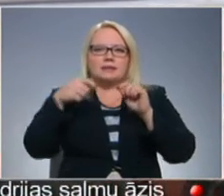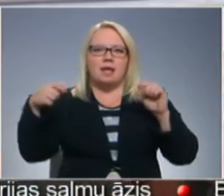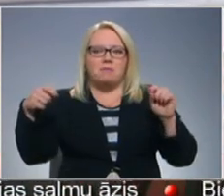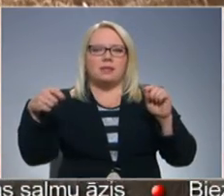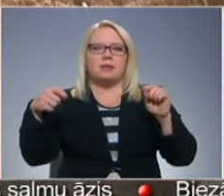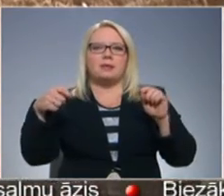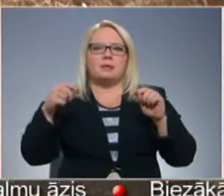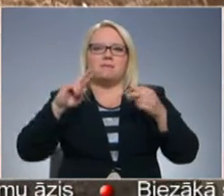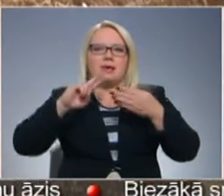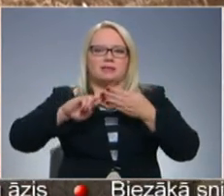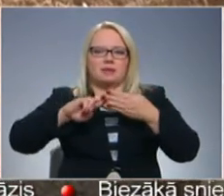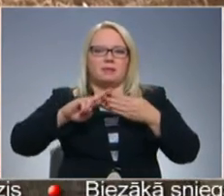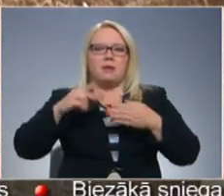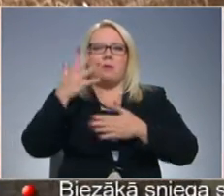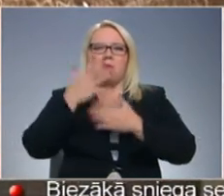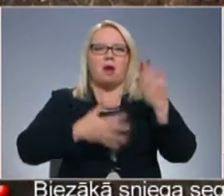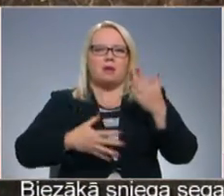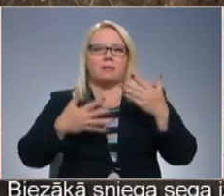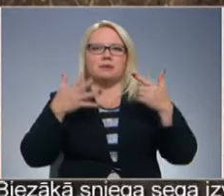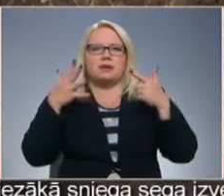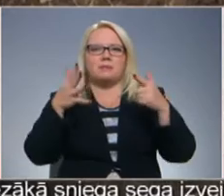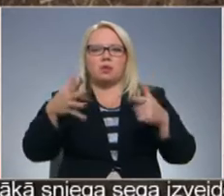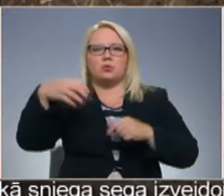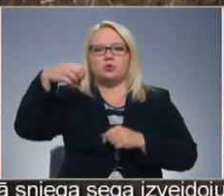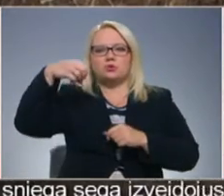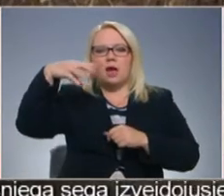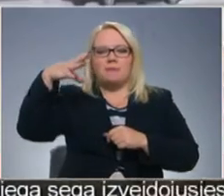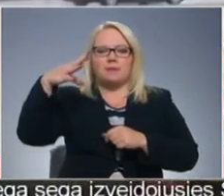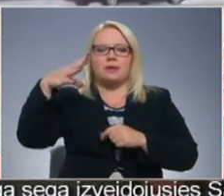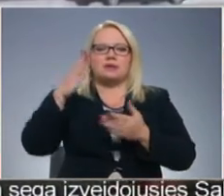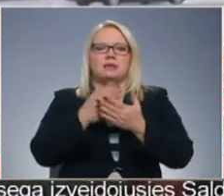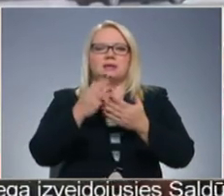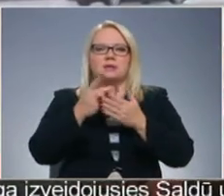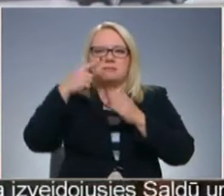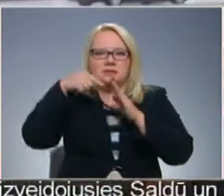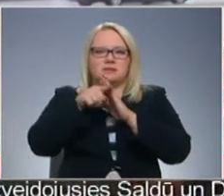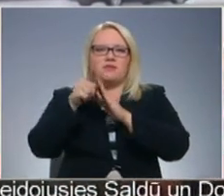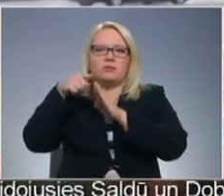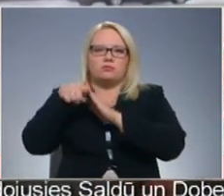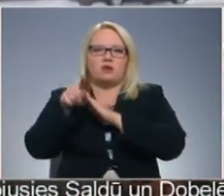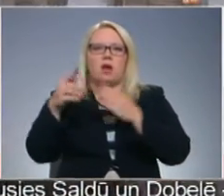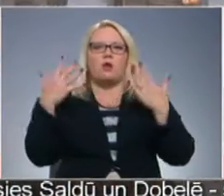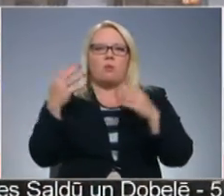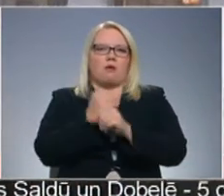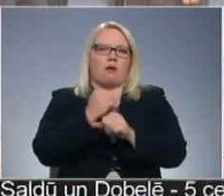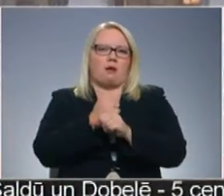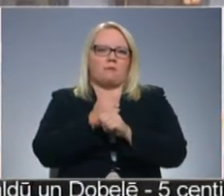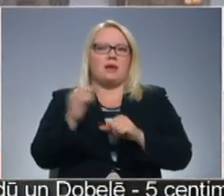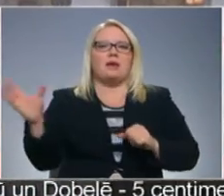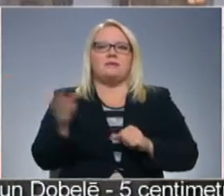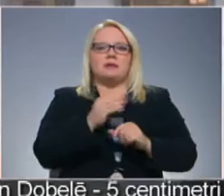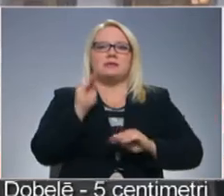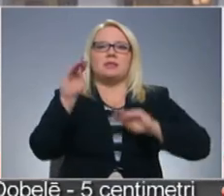piestiprinam. Parēķinājumu kaut kur septiņu tūkstoši lampiņas mēs esam izrūkuši ārā. Ar rokām? Ar rokām. Visi